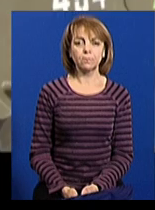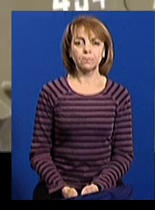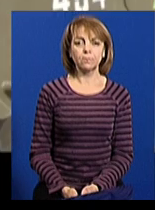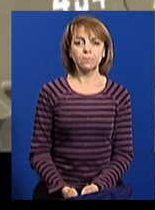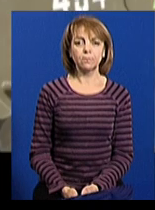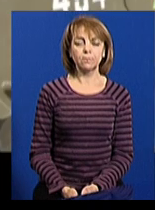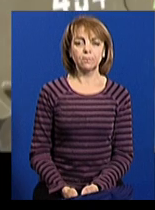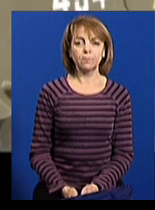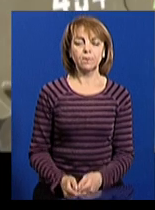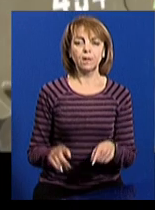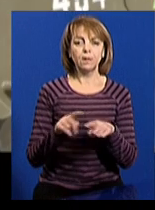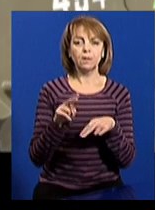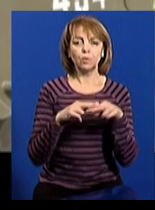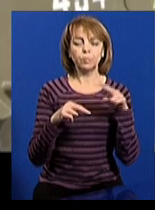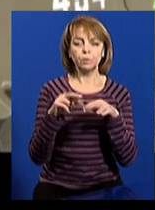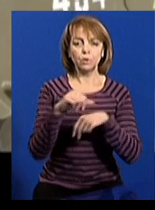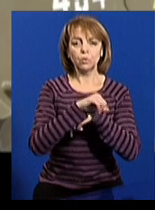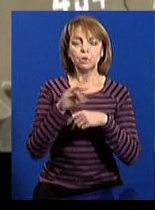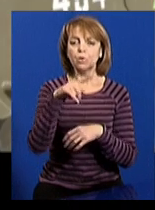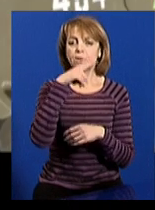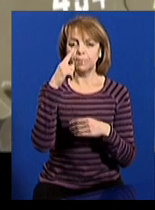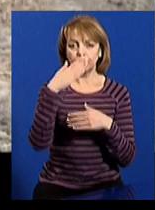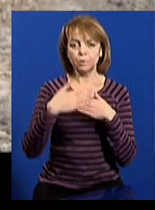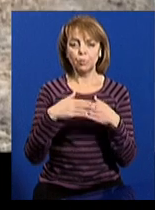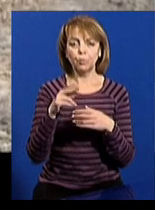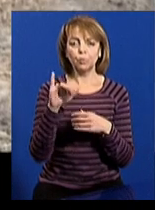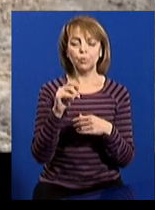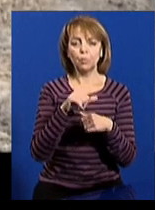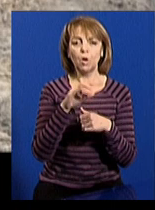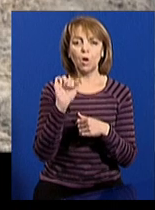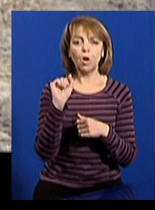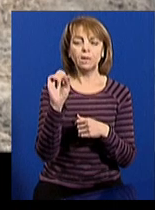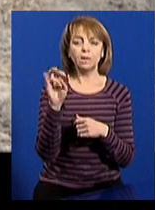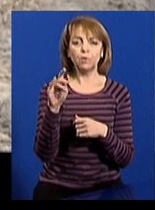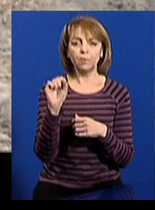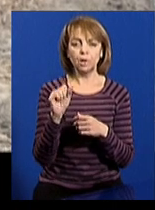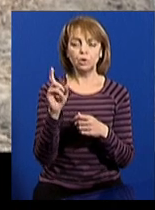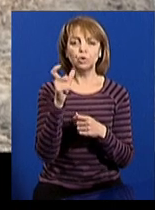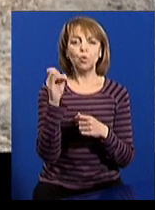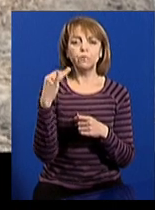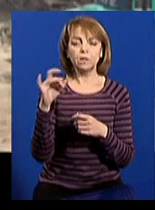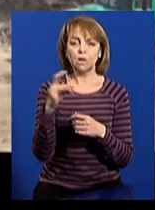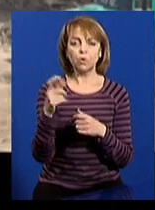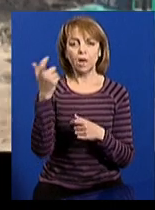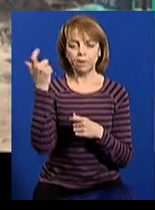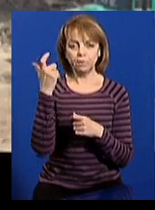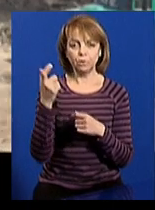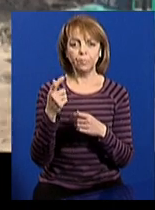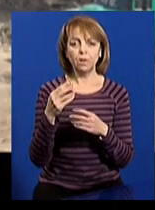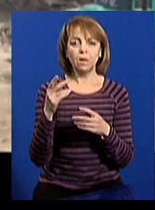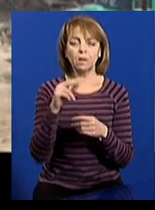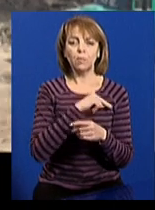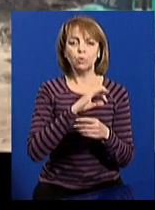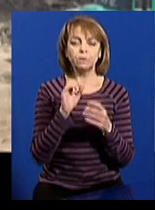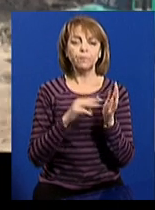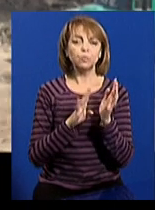Так облаштовують кордони з Росією поблизу пункту пропуску Олександрівка. Це Золочівський район Харківщини. Підрядники тут працюють від